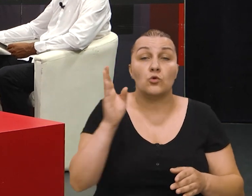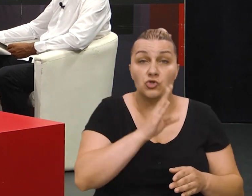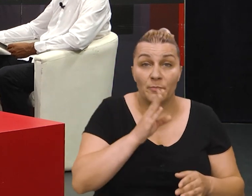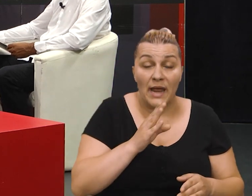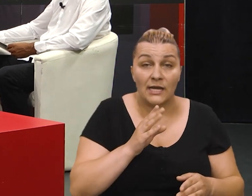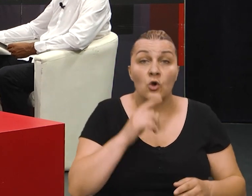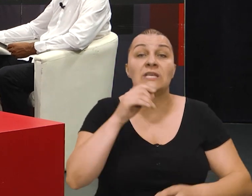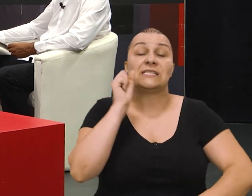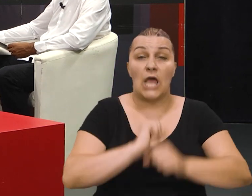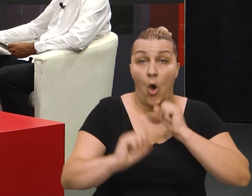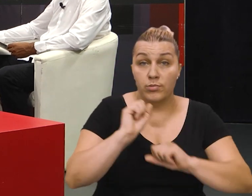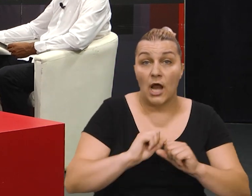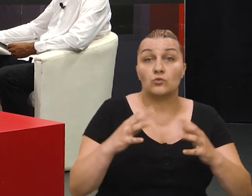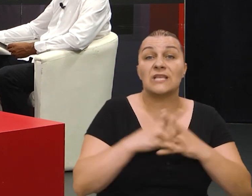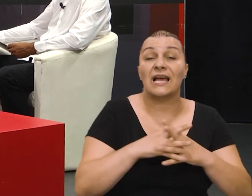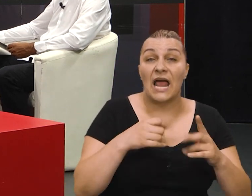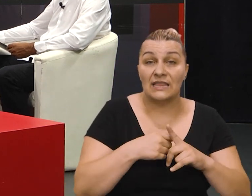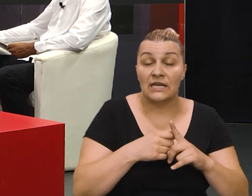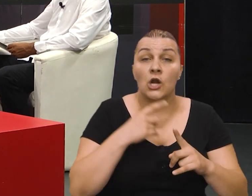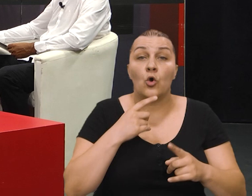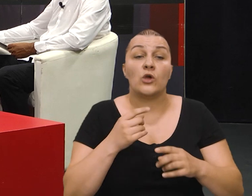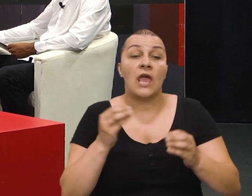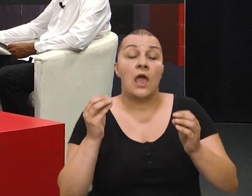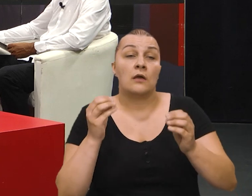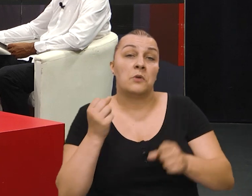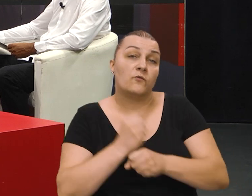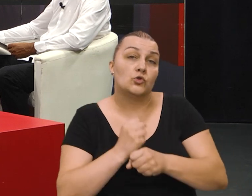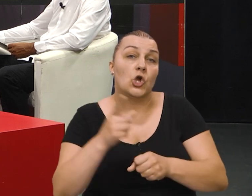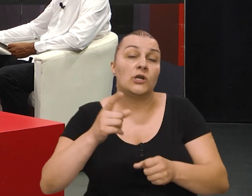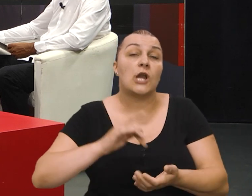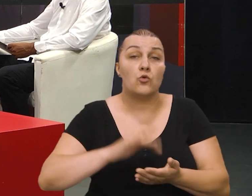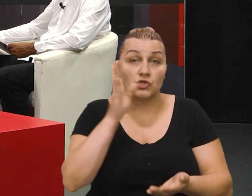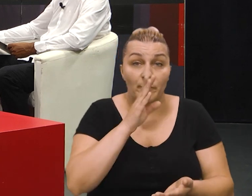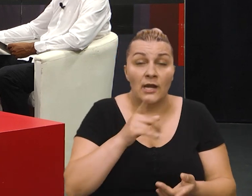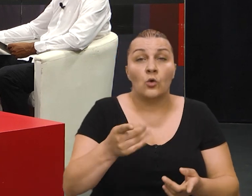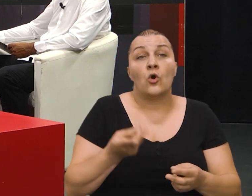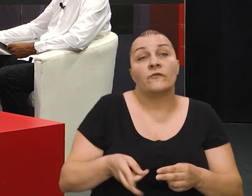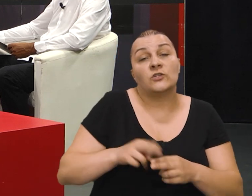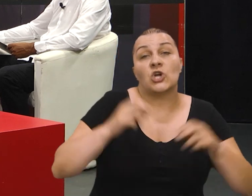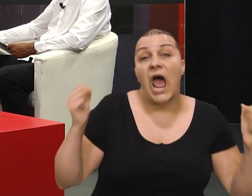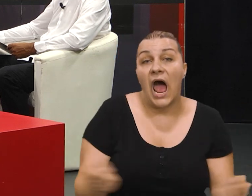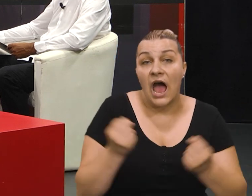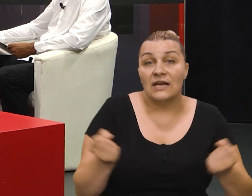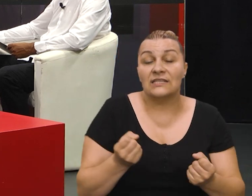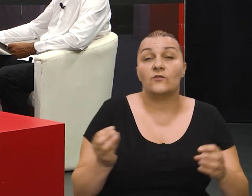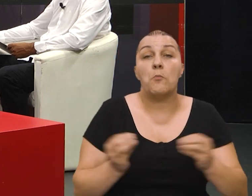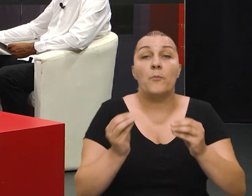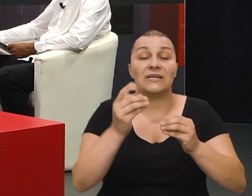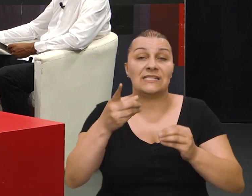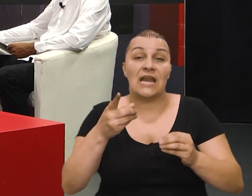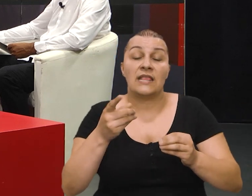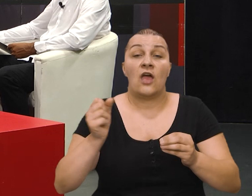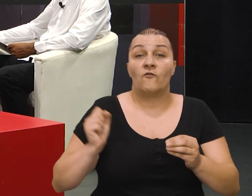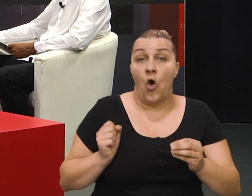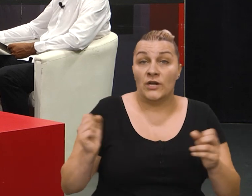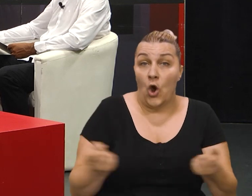u Šibeniku i urednom za obranu. Isto tako za grad Knin koji je funkcionirao isto u Šibeniku, u smislu aktivnijeg mobiliziranja